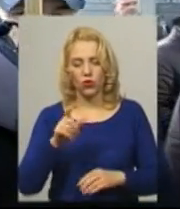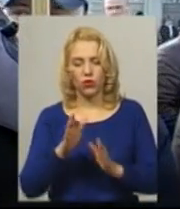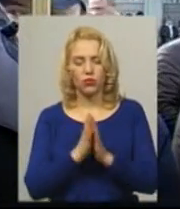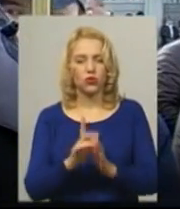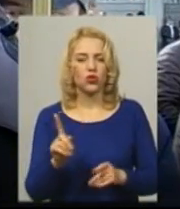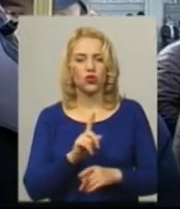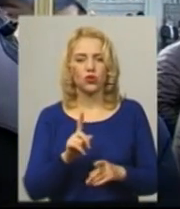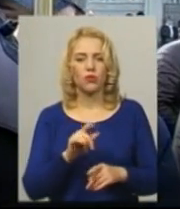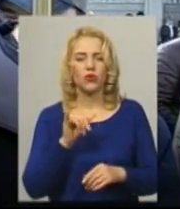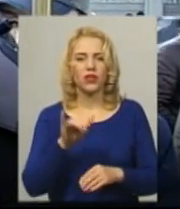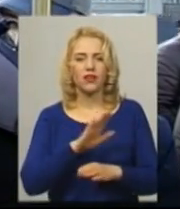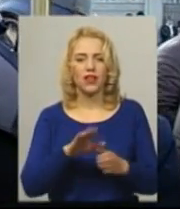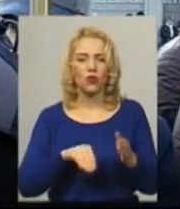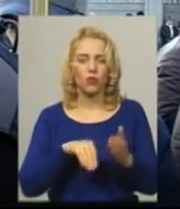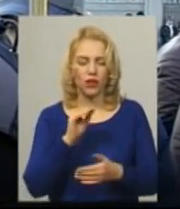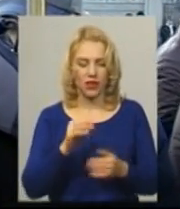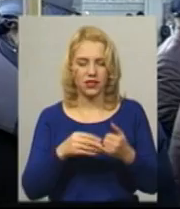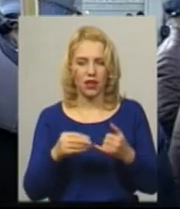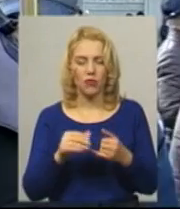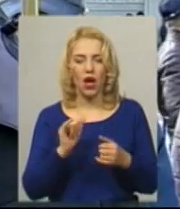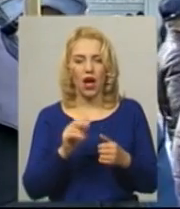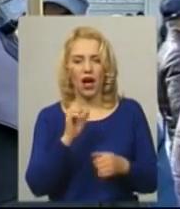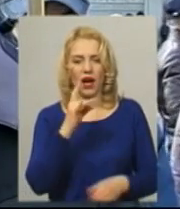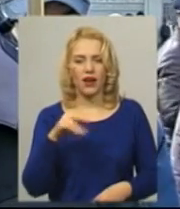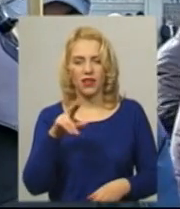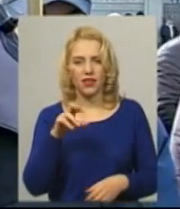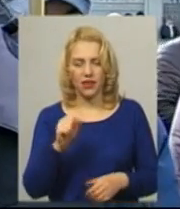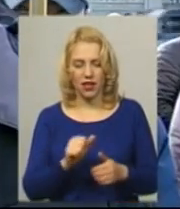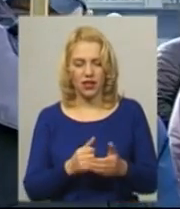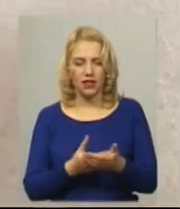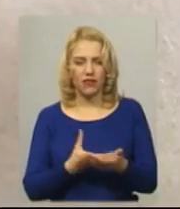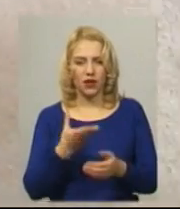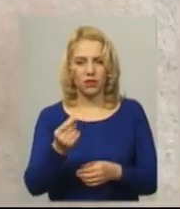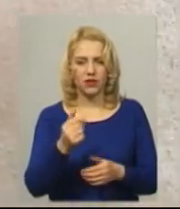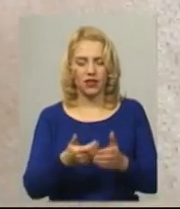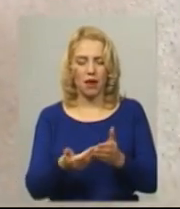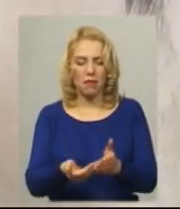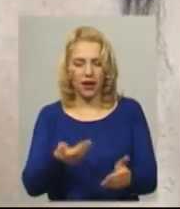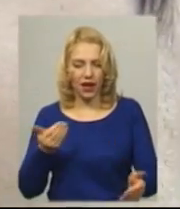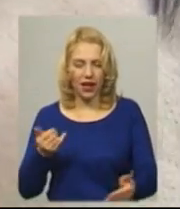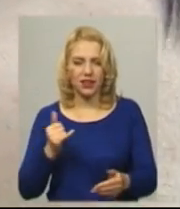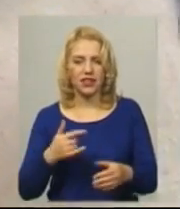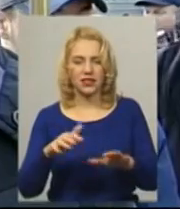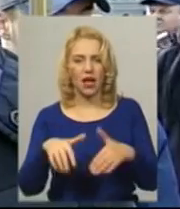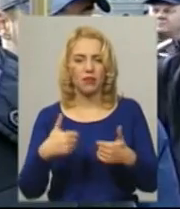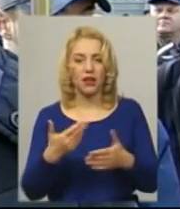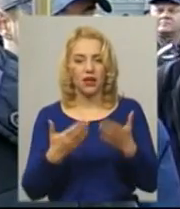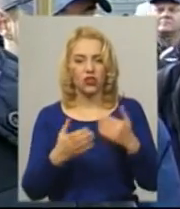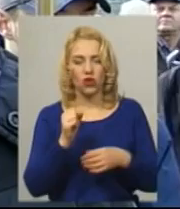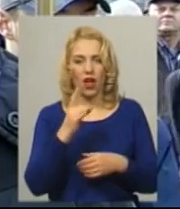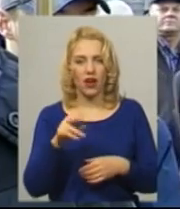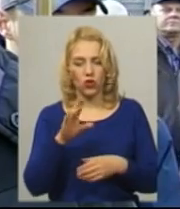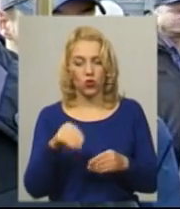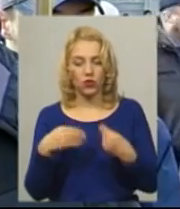землю, не то, що купили, а виплатили орендну плату наперед і забрали на 70 років цю землю. Якщо ми їй даємо орендну плату